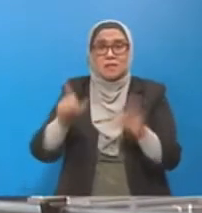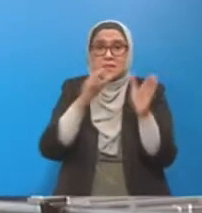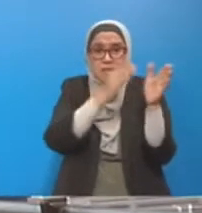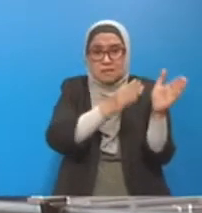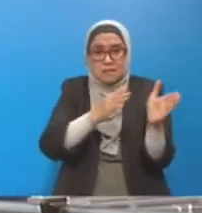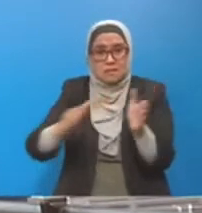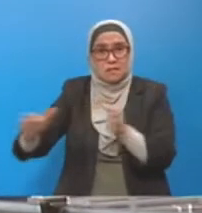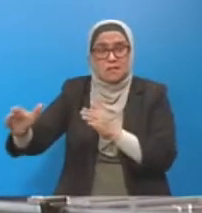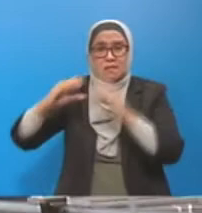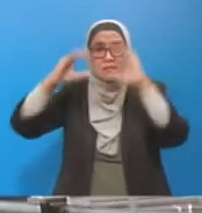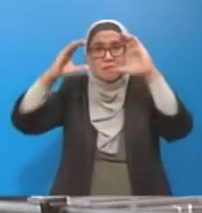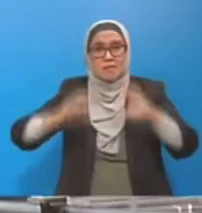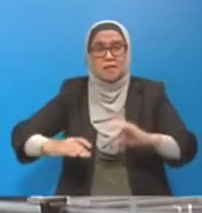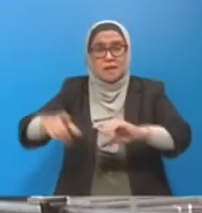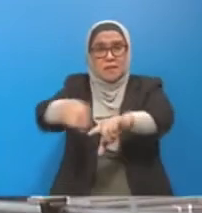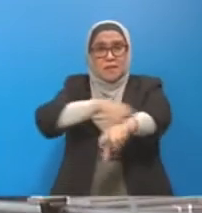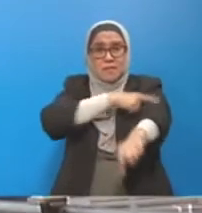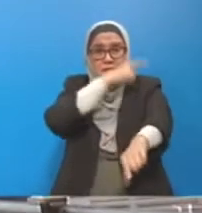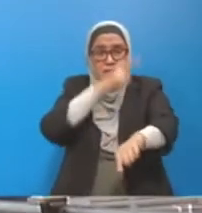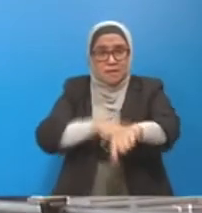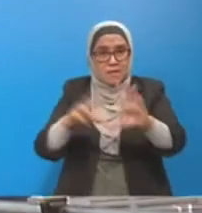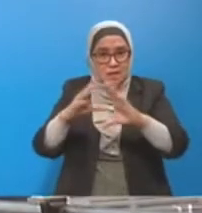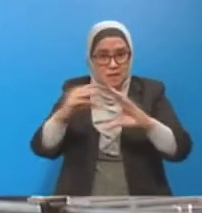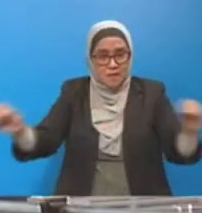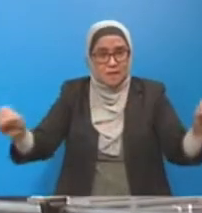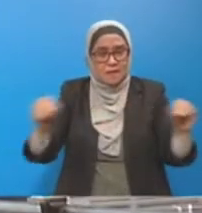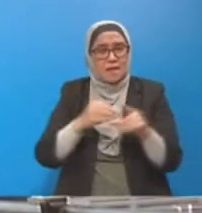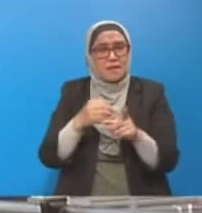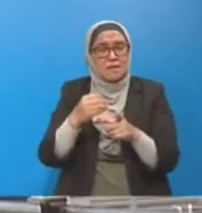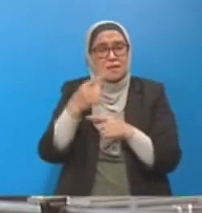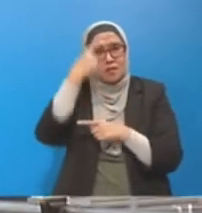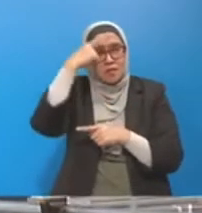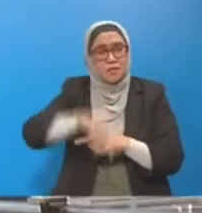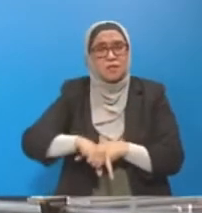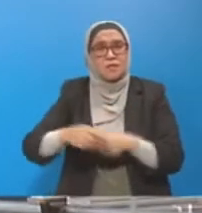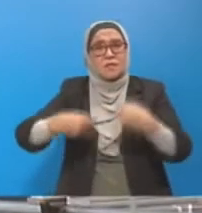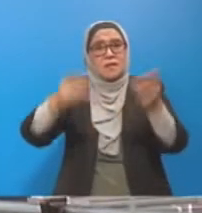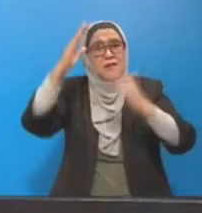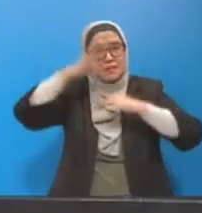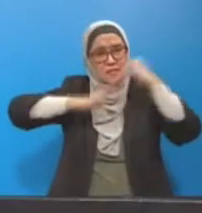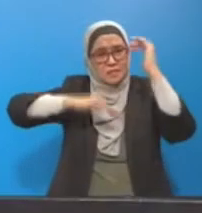dan memberikan keselesaan kepada mereka. Mohon penjelasan. Terima kasih.